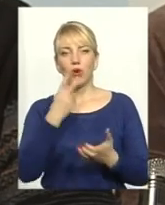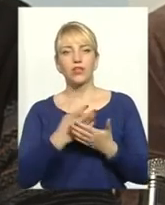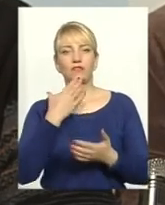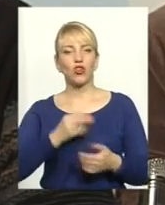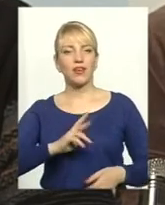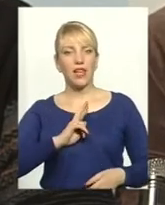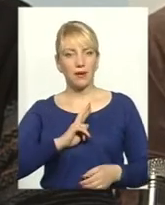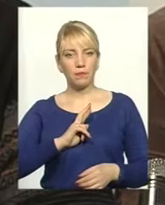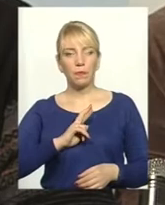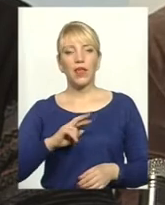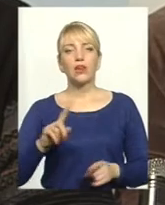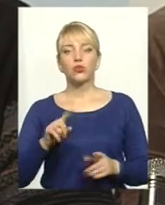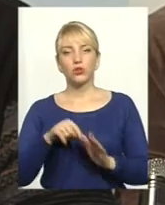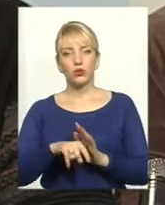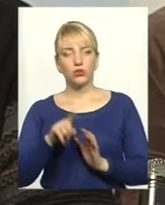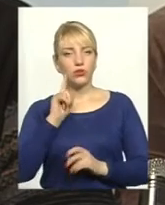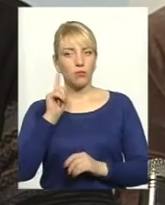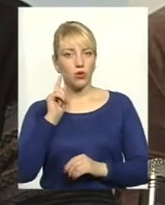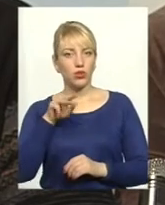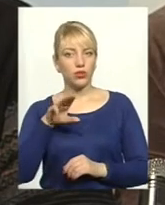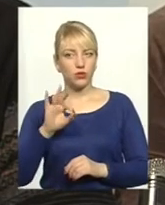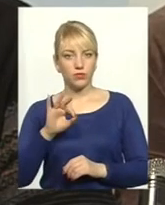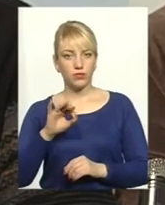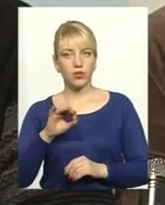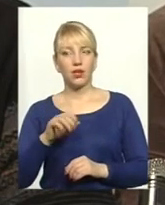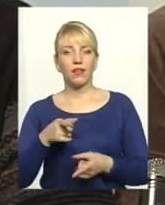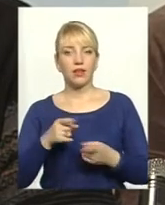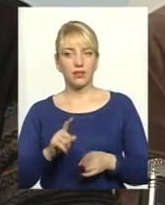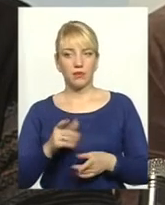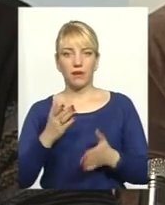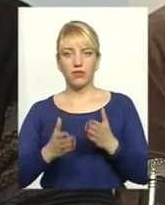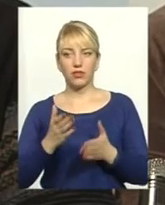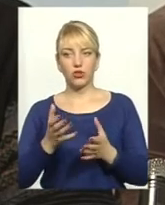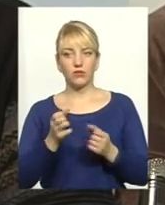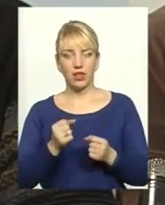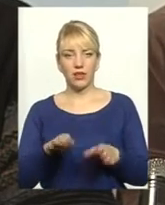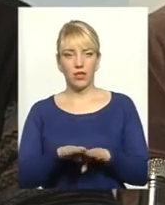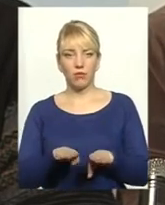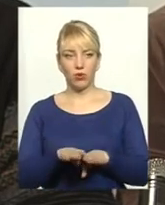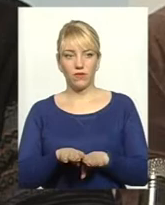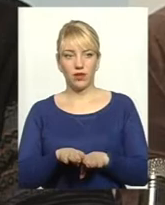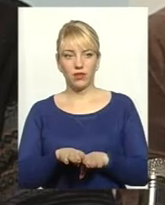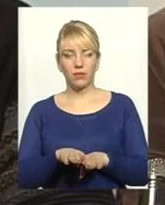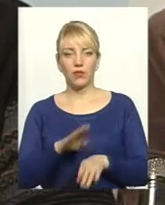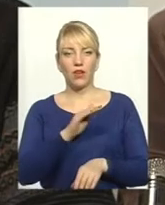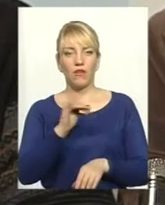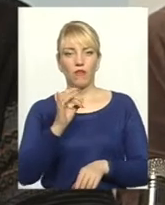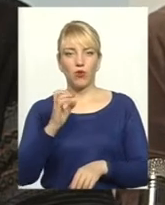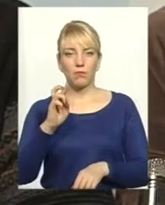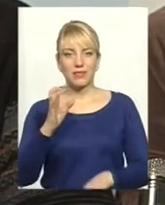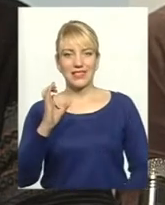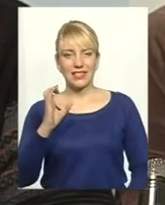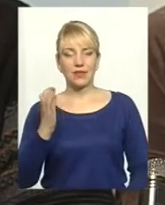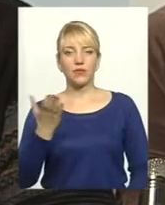Щодо молоді, ну, насправді, якщо порівняти із журналом «Форбс», який виходив,